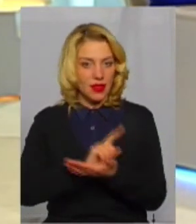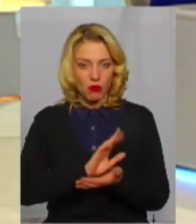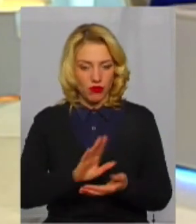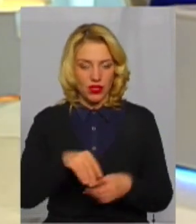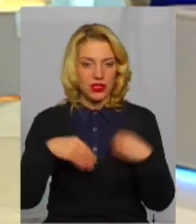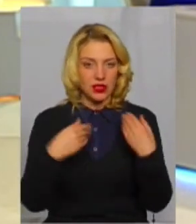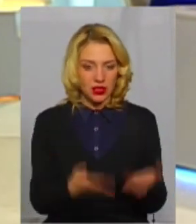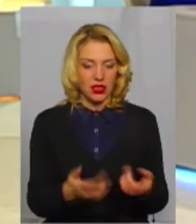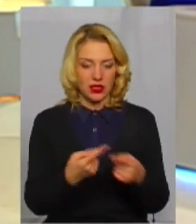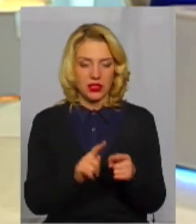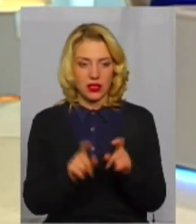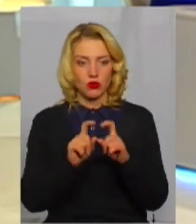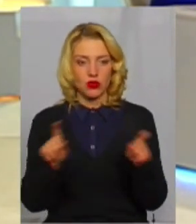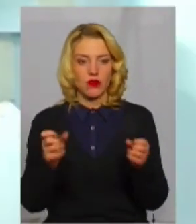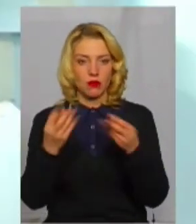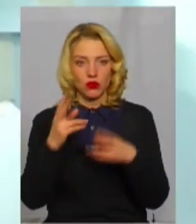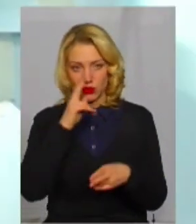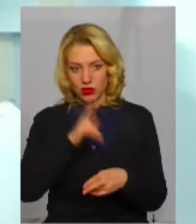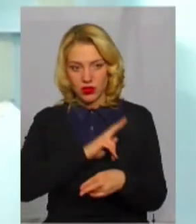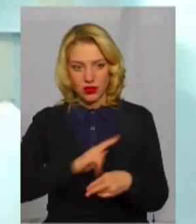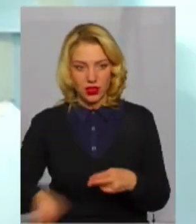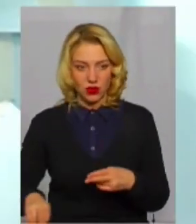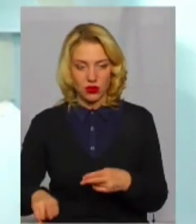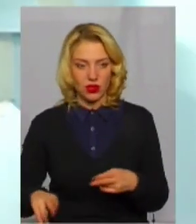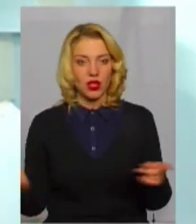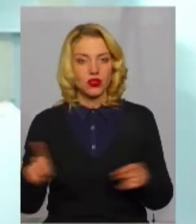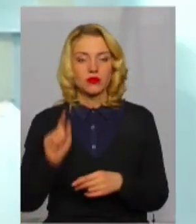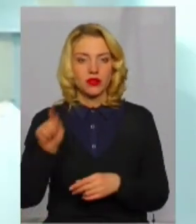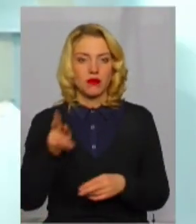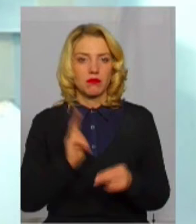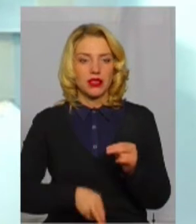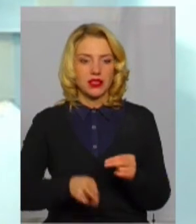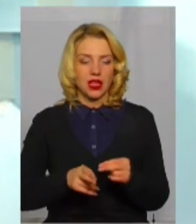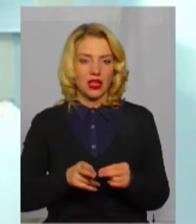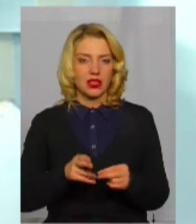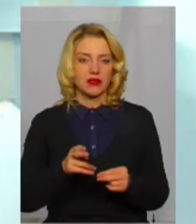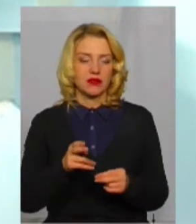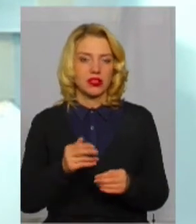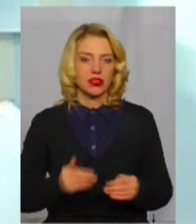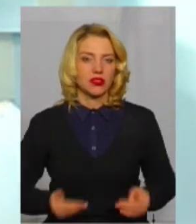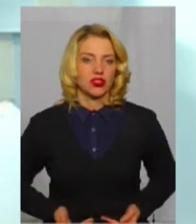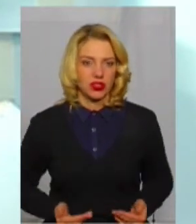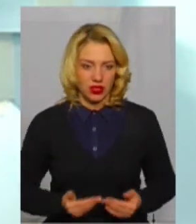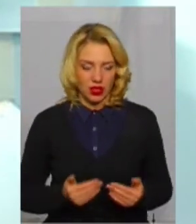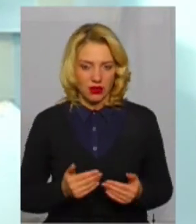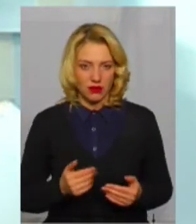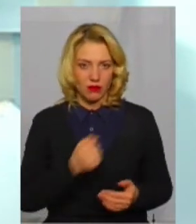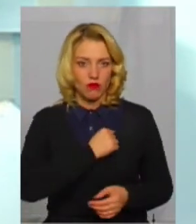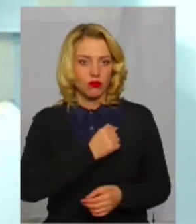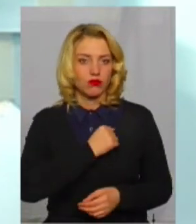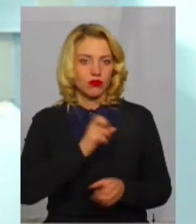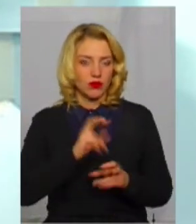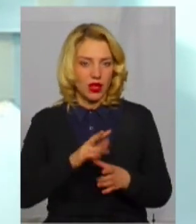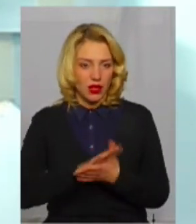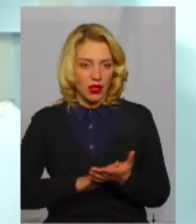установам просто зникнути, щоб там перестало битися, пульсувати життя, однозначно. Але,